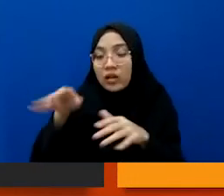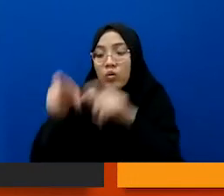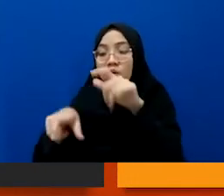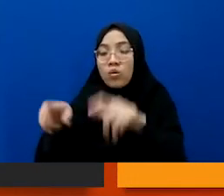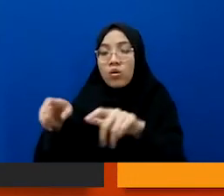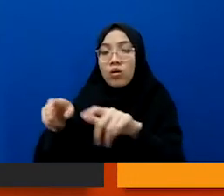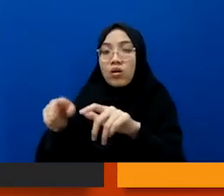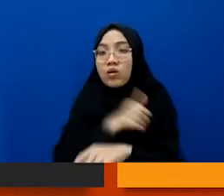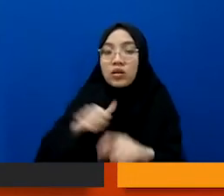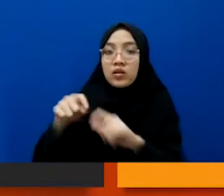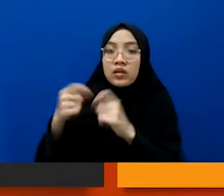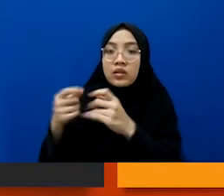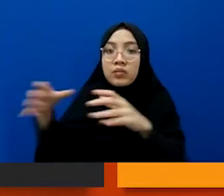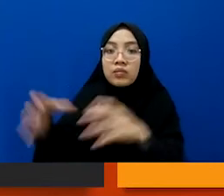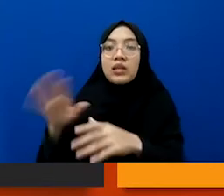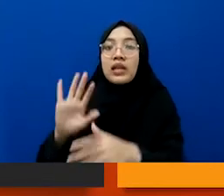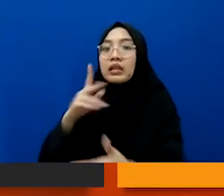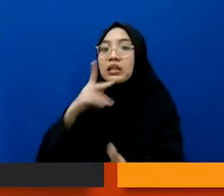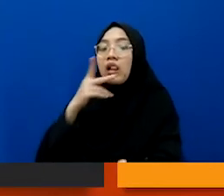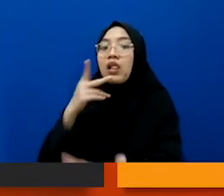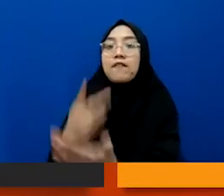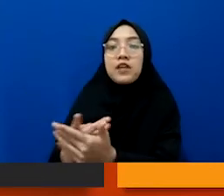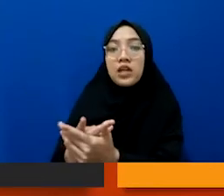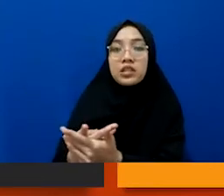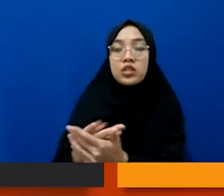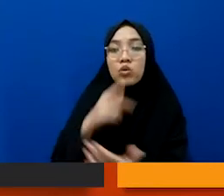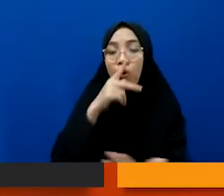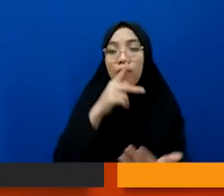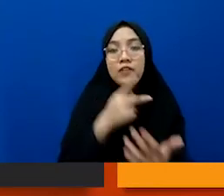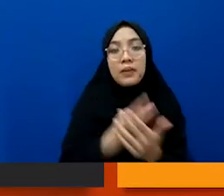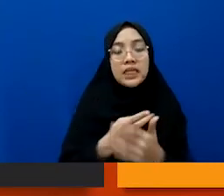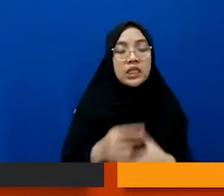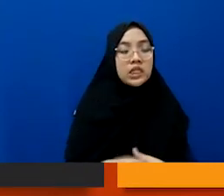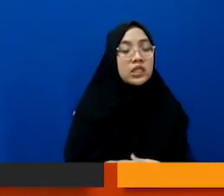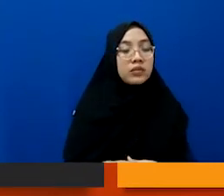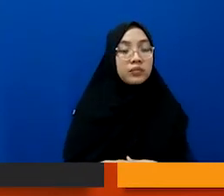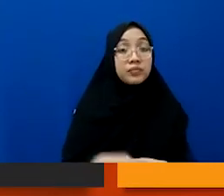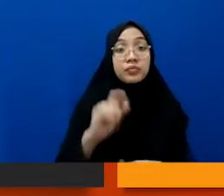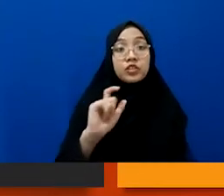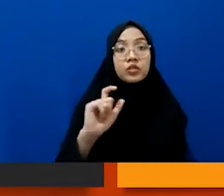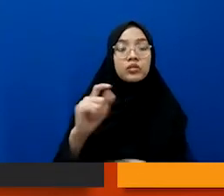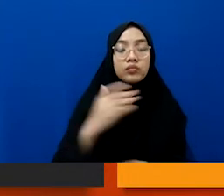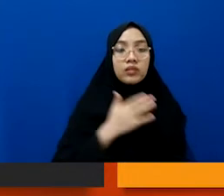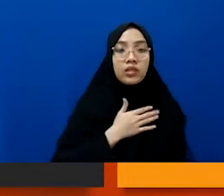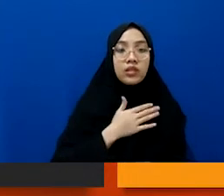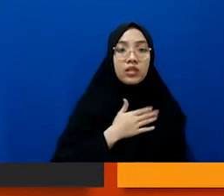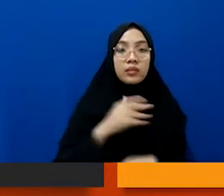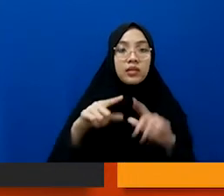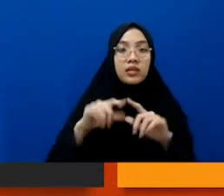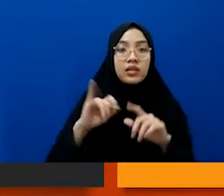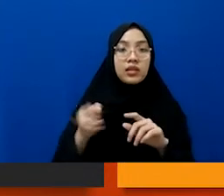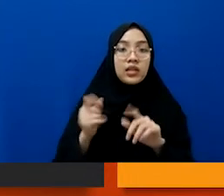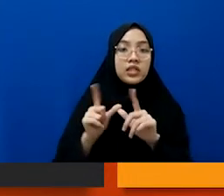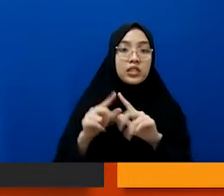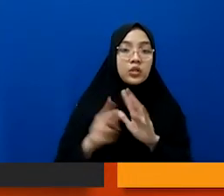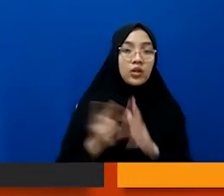anggota dari tim itu yang akan mengklarifikasi yang akan mengkonfirmasi misalnya saya sama Mas Ajiwan gitu